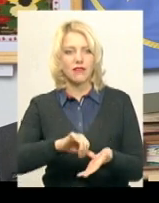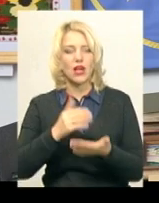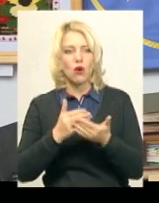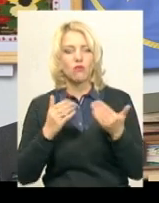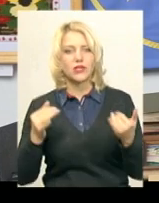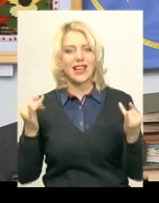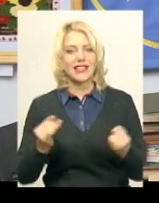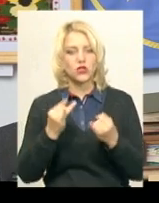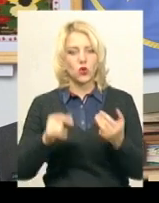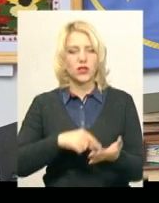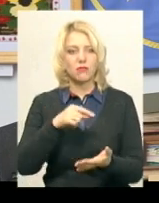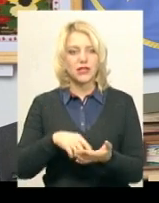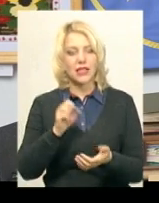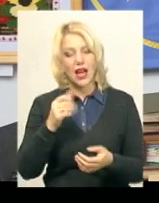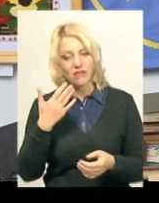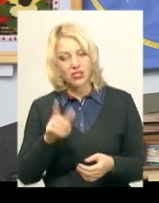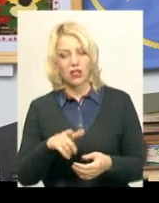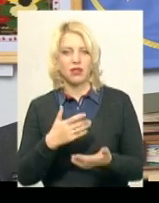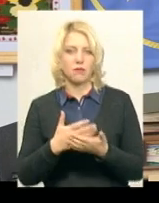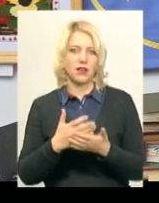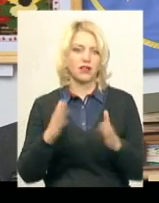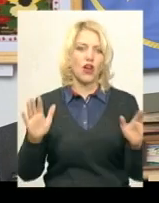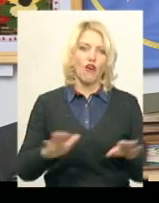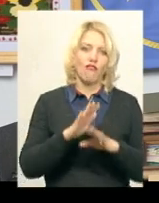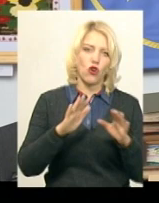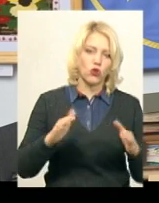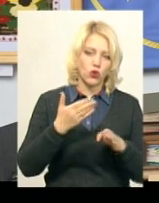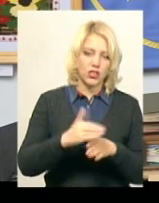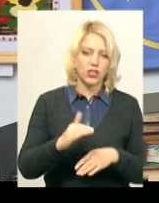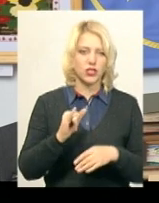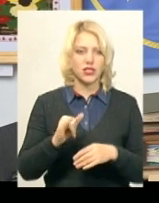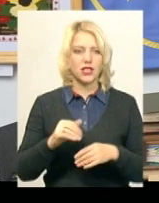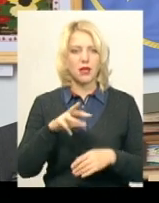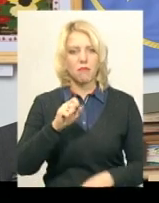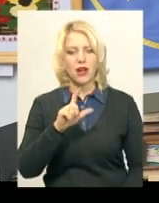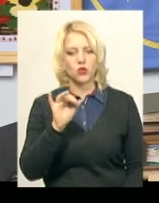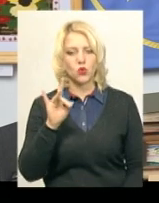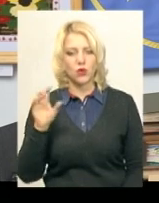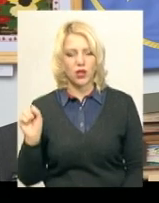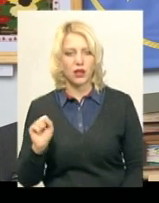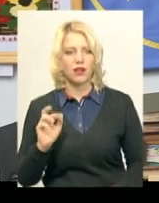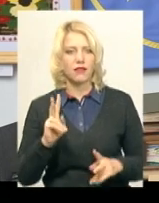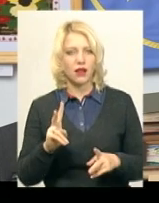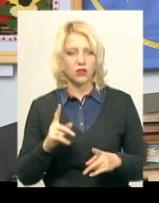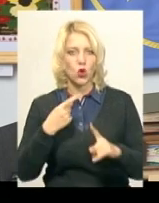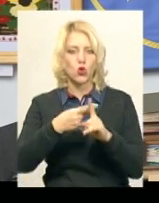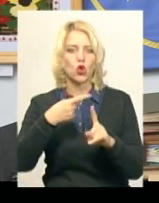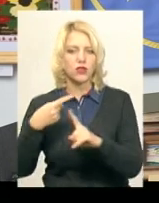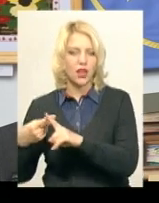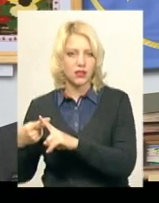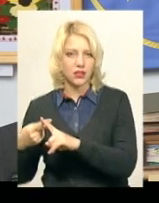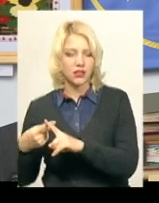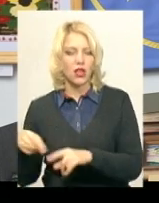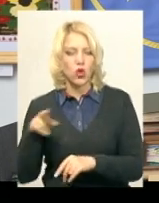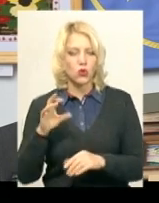музей історії міста, а вже там фольклорна частина, музей Мазура, як додатки до